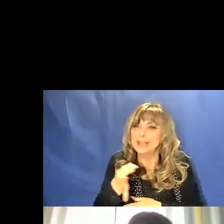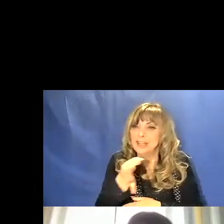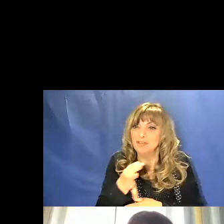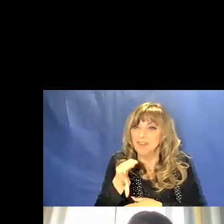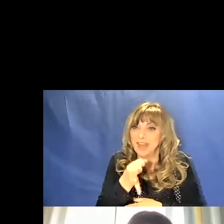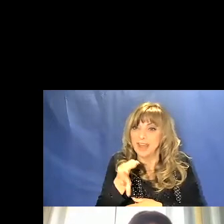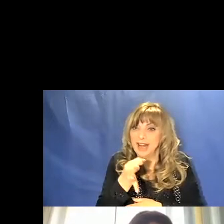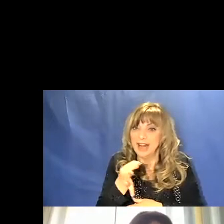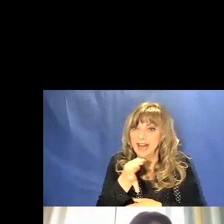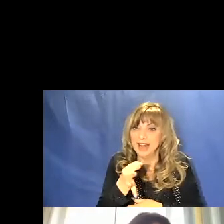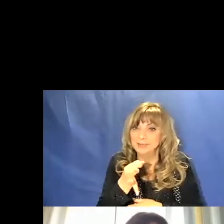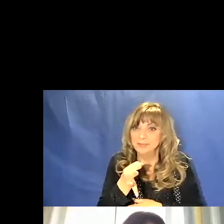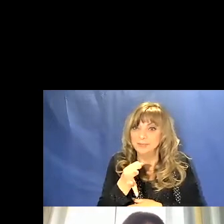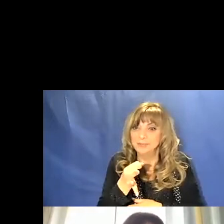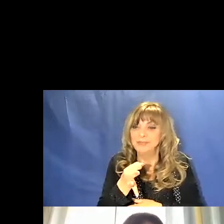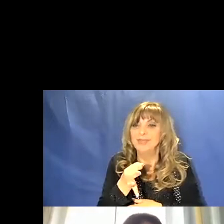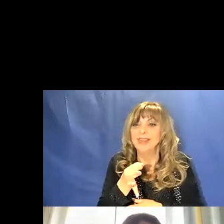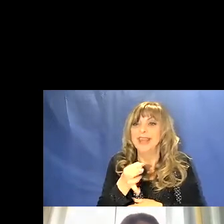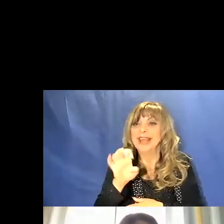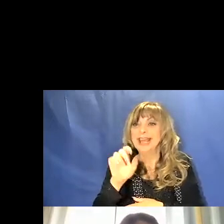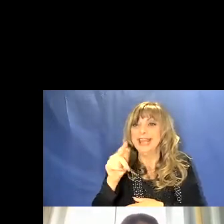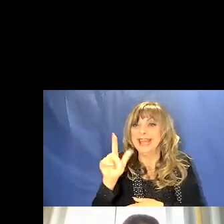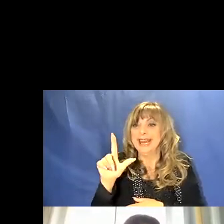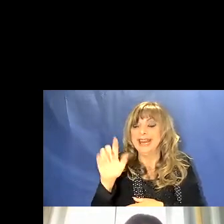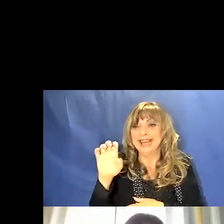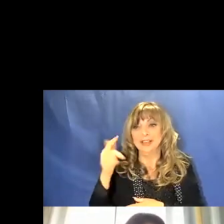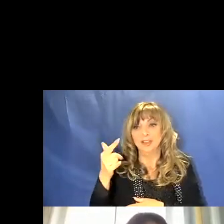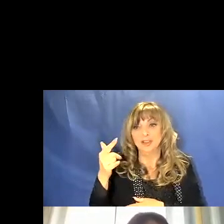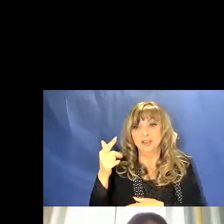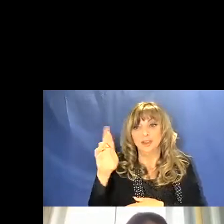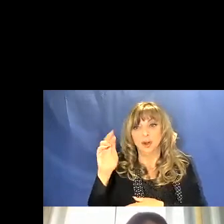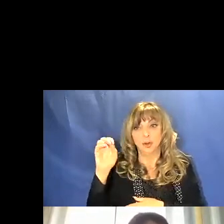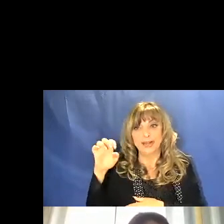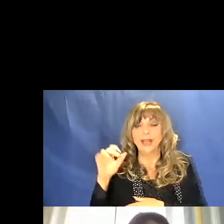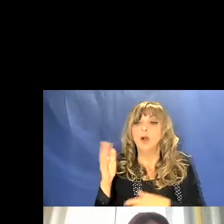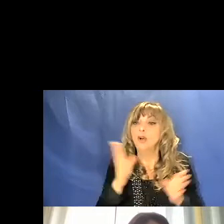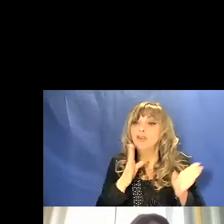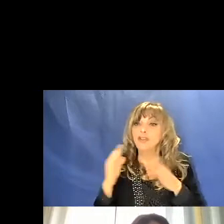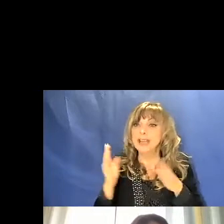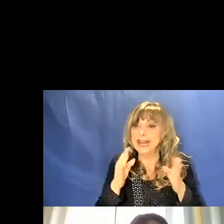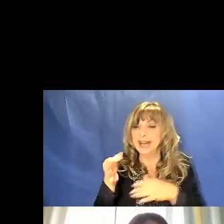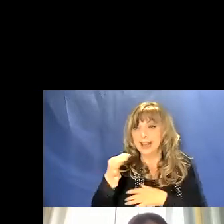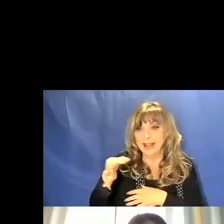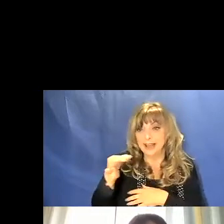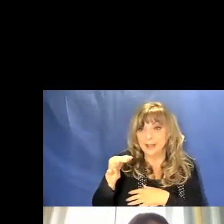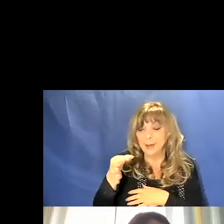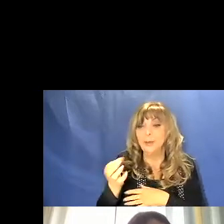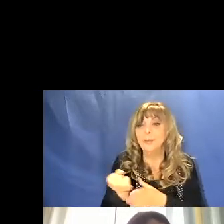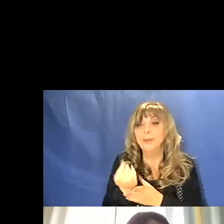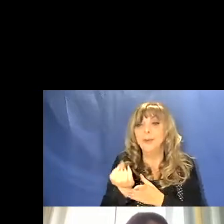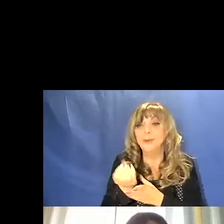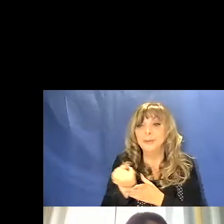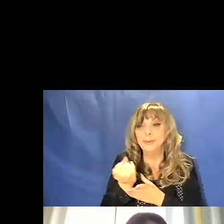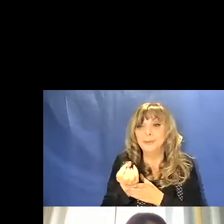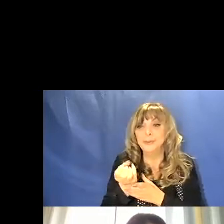per esempio un elettrone, che oscilla e oscillando produce una